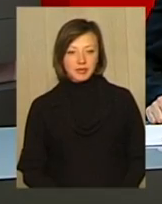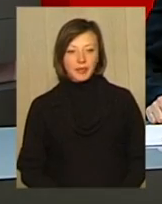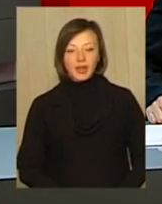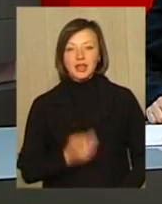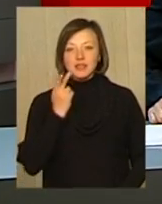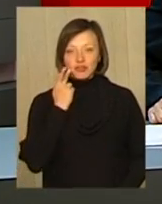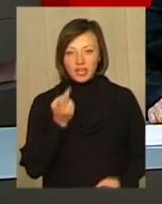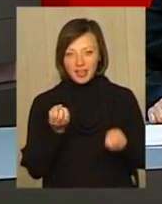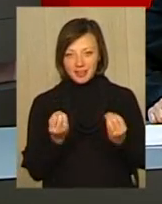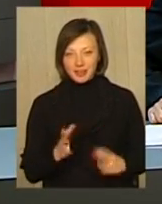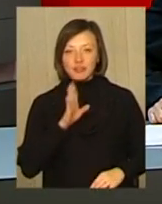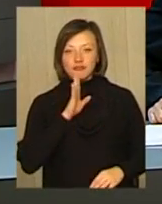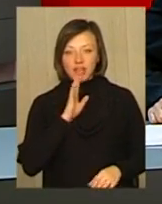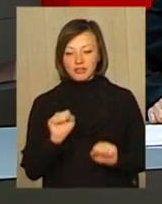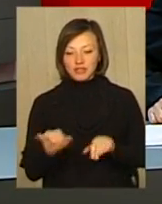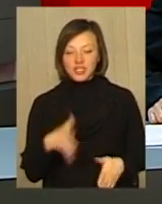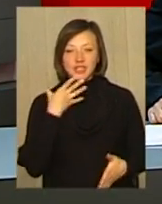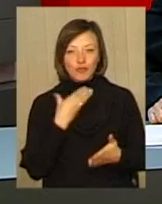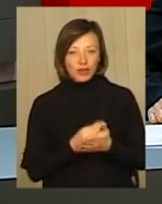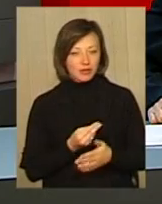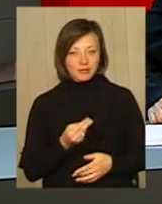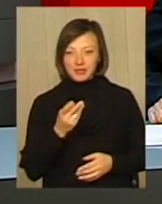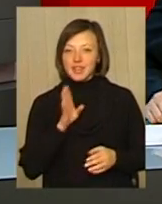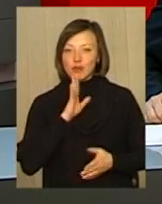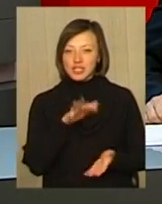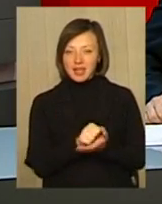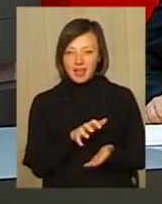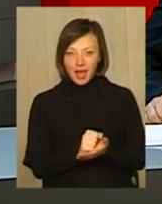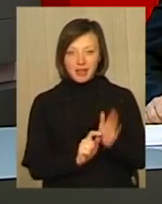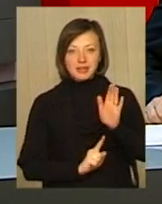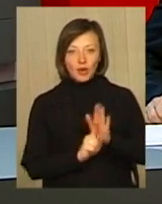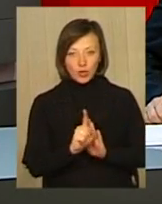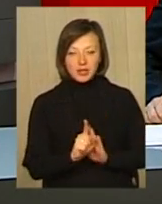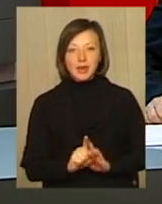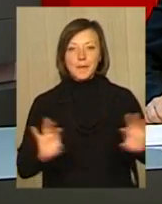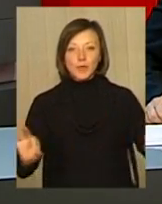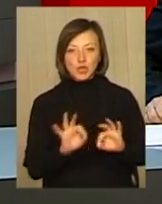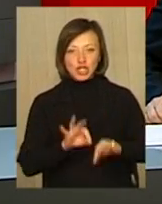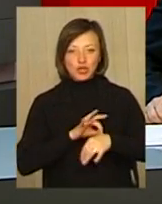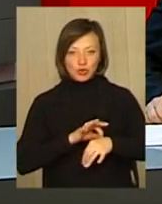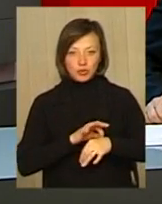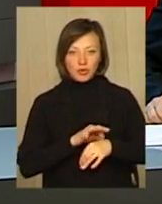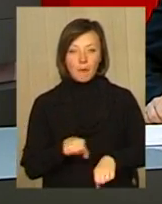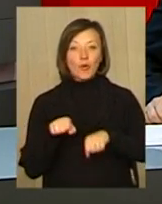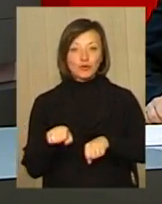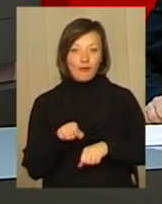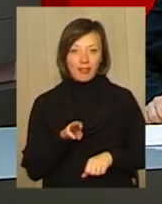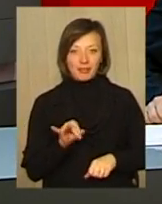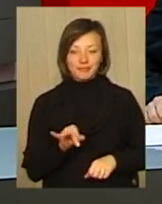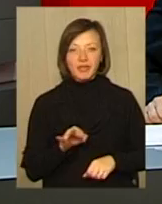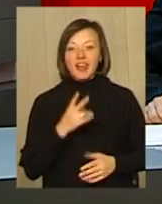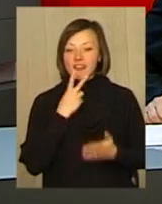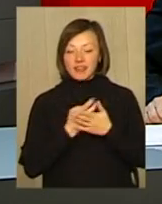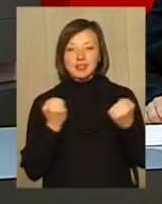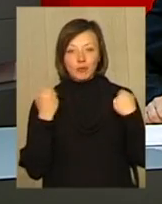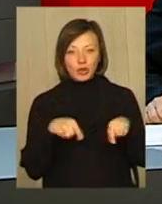Звичайні дівчата полишили свої класичні дівочі заняття і заходилися під музичний супровід – боксувати. Вид